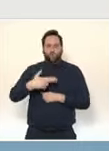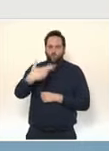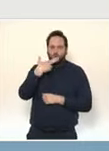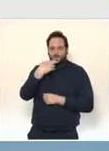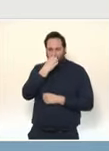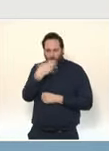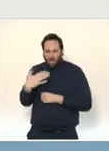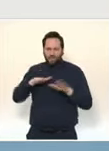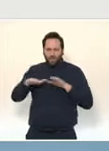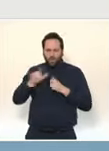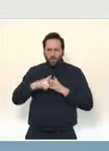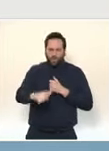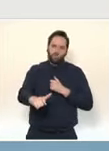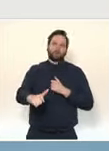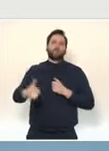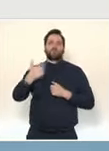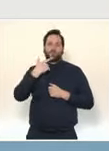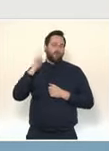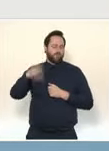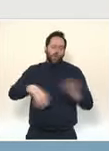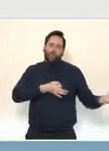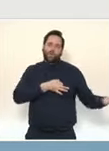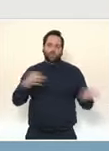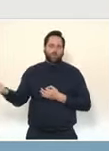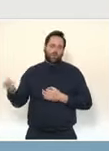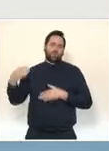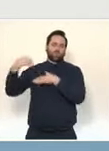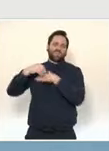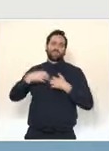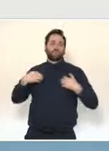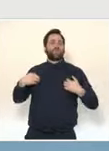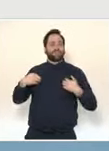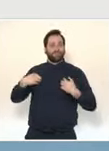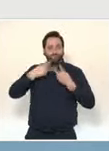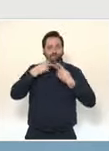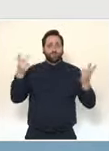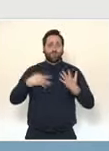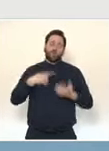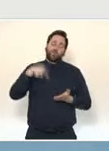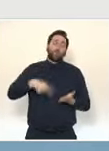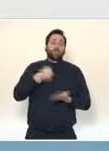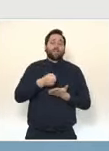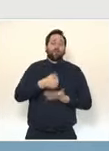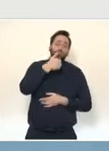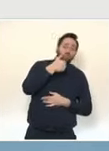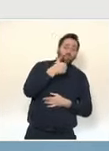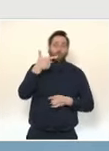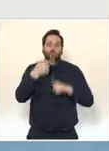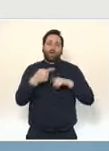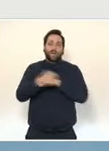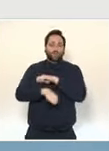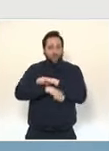Conseil scientifique dit au moins une, voire deux fois par semaine. Ensuite, chaque test, lorsqu'il est positif, doit être